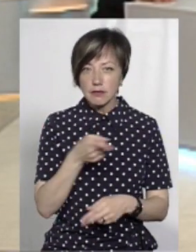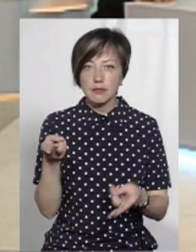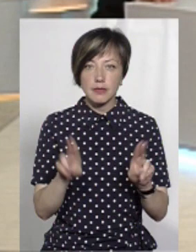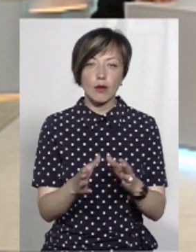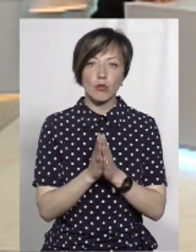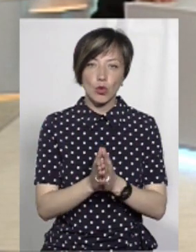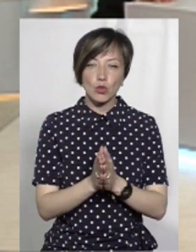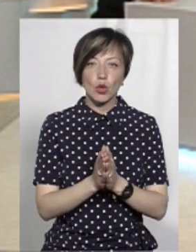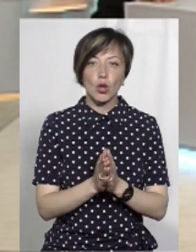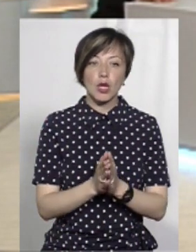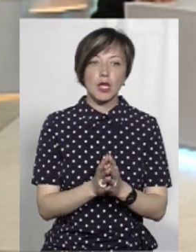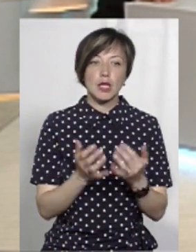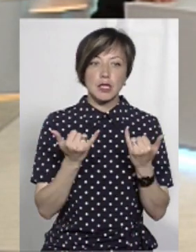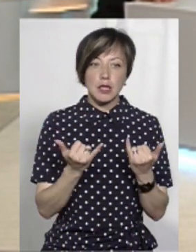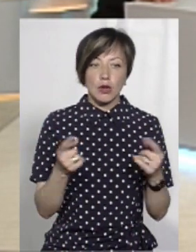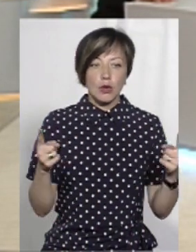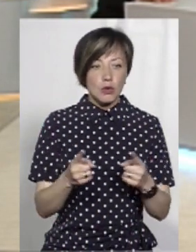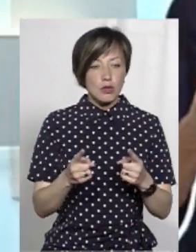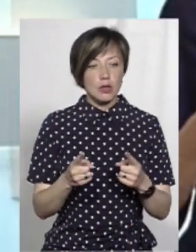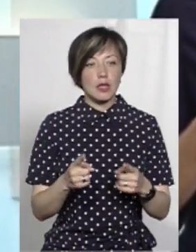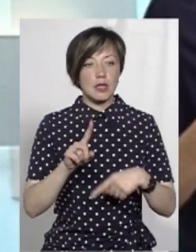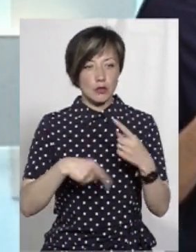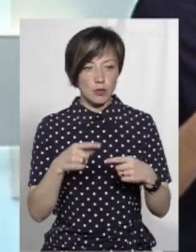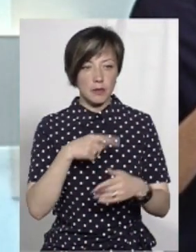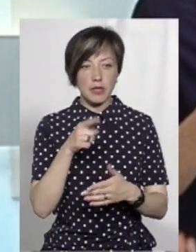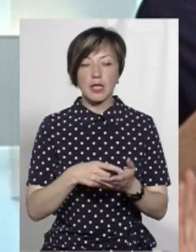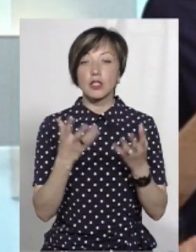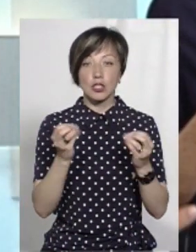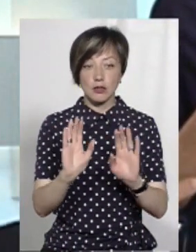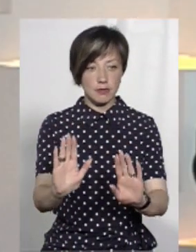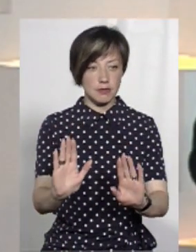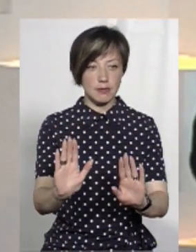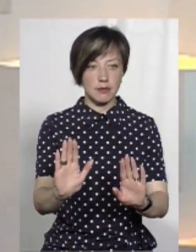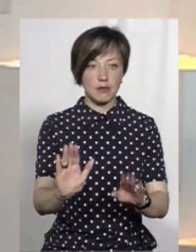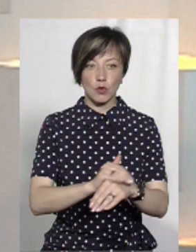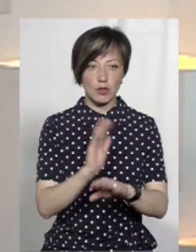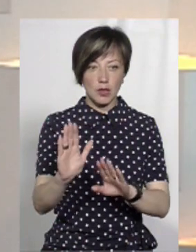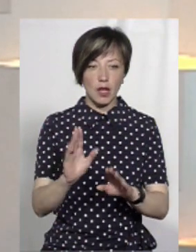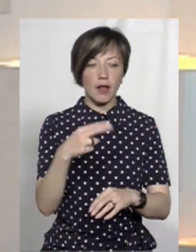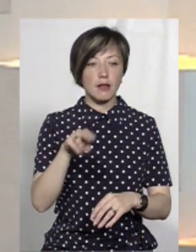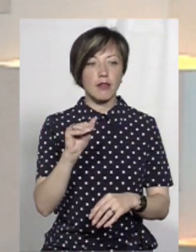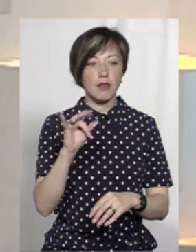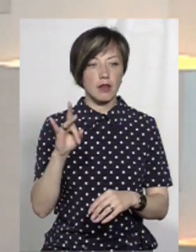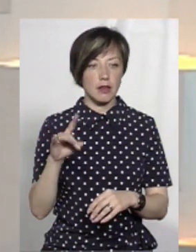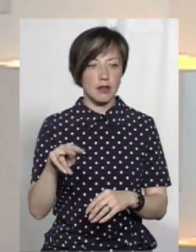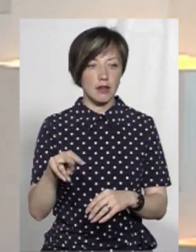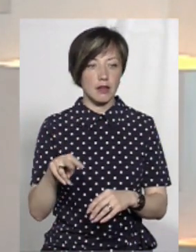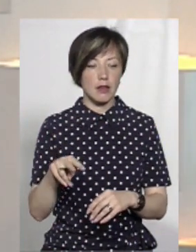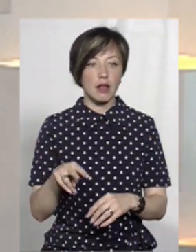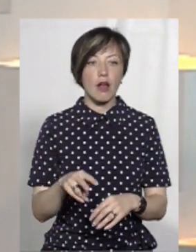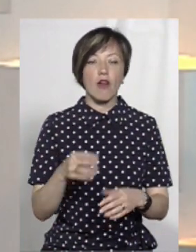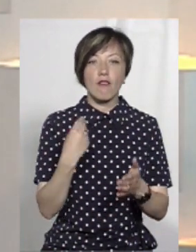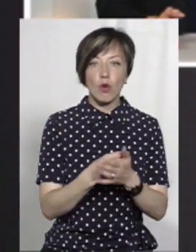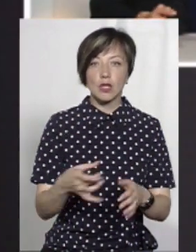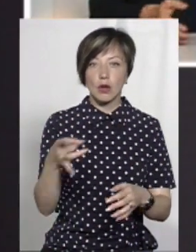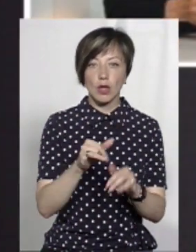лишається, тому попрошу навіть, дякую, що зараз було коротко і так і наступні. Далі, коротко, будь ласка, по ДФРРу, по Фонду